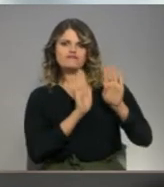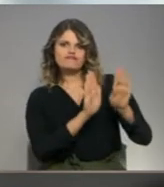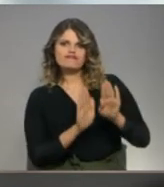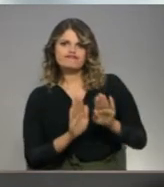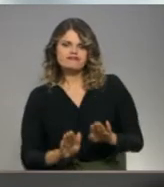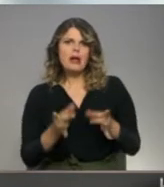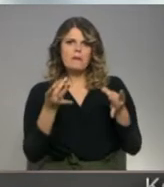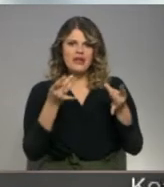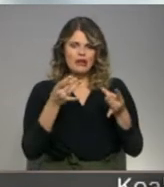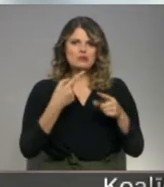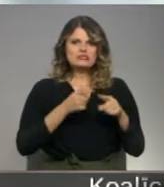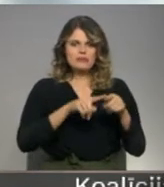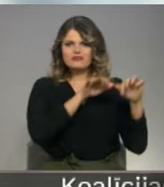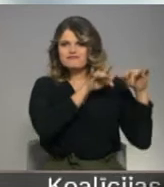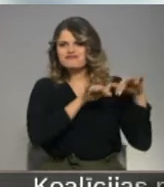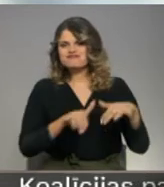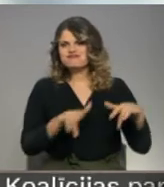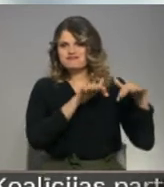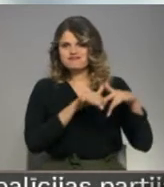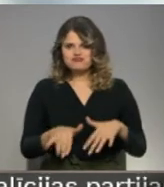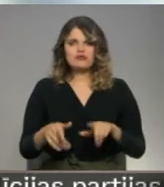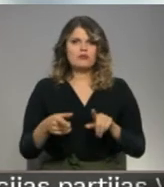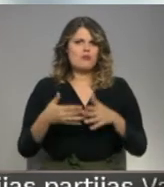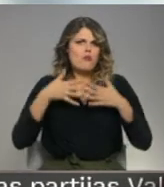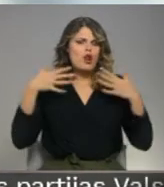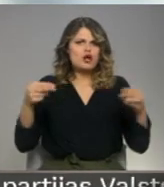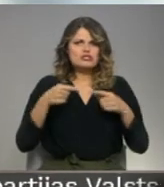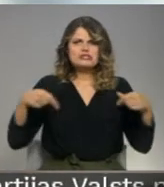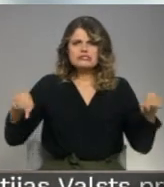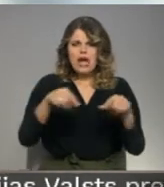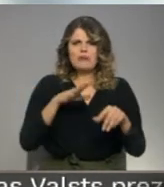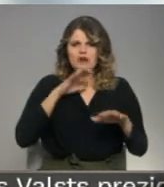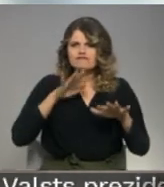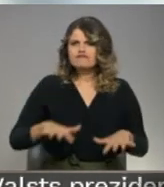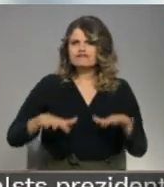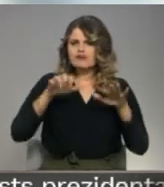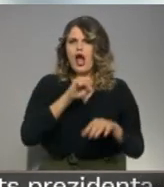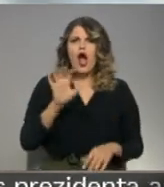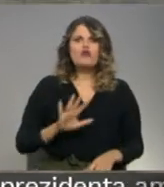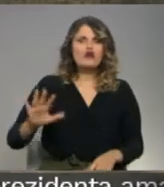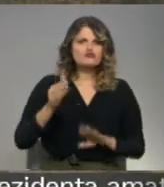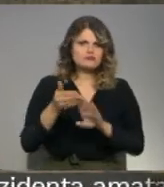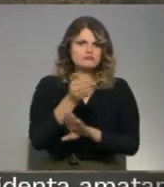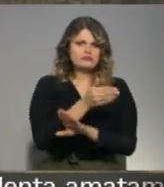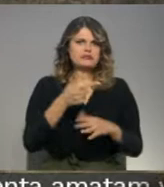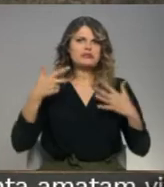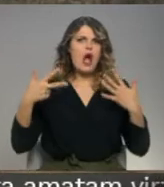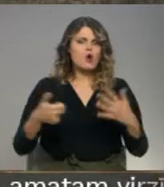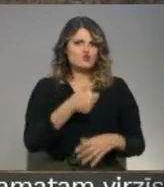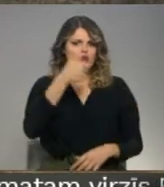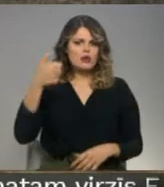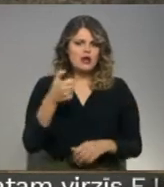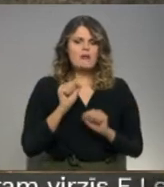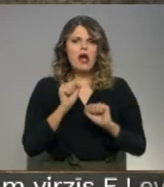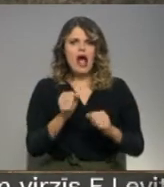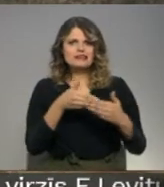aizsargdambi plašas teritorijas Ādežos aplūda pirms astoņiem gadiem. Vairāk Zemgals televīzija. Gan aizsargdambis, gan